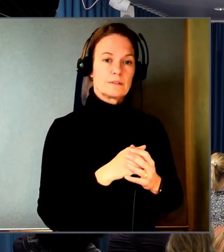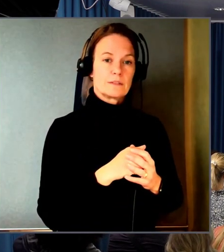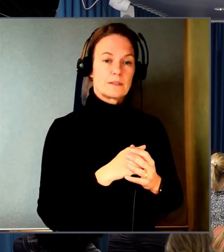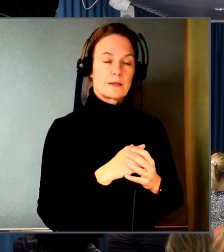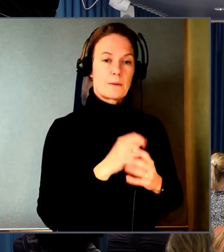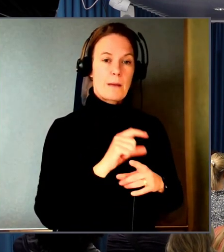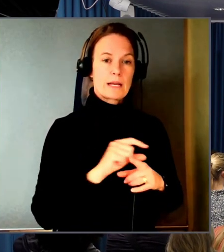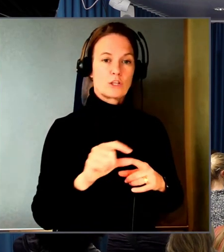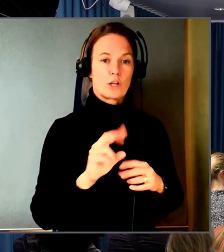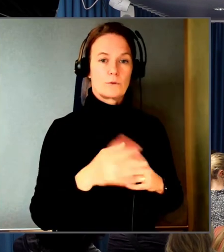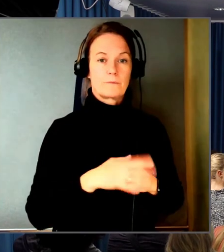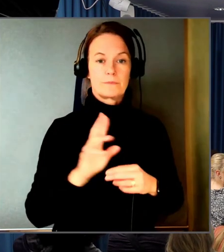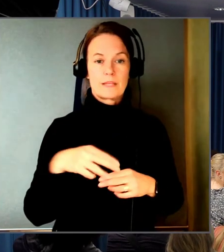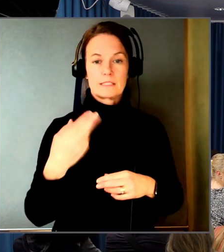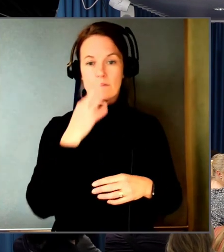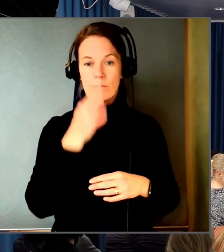Nästa fråga, Emma.